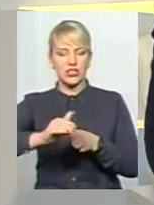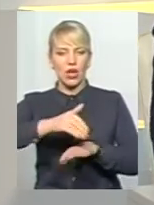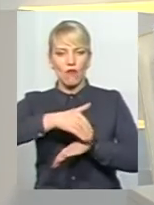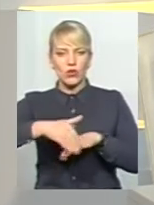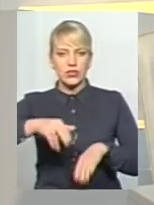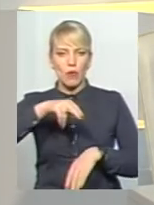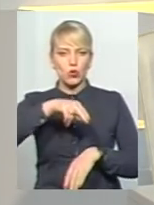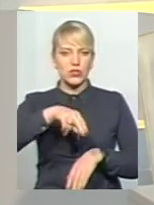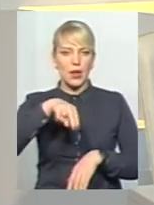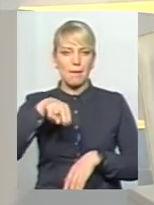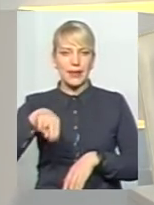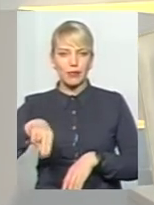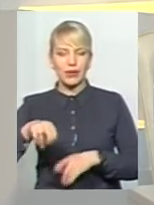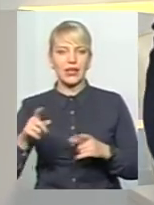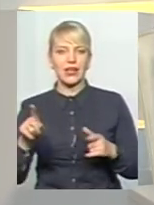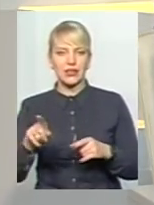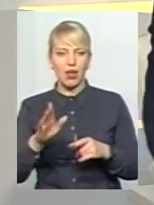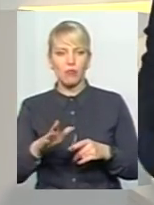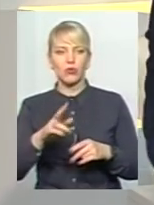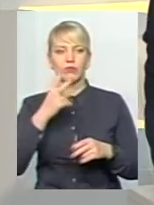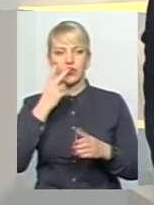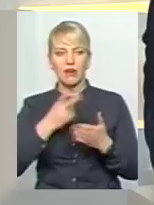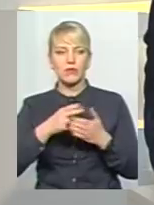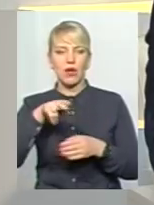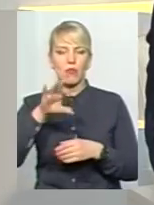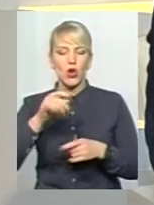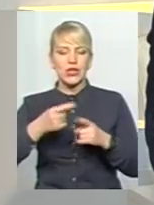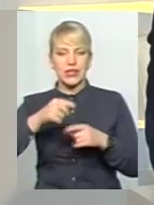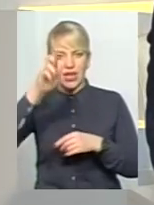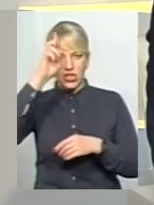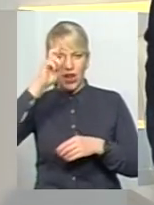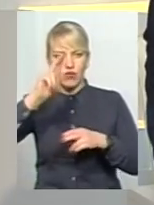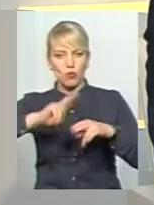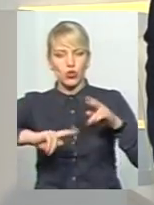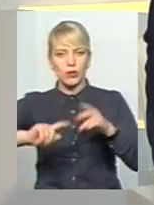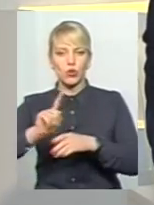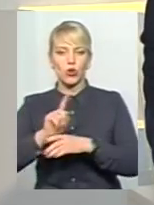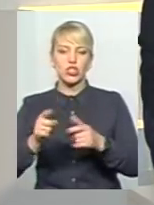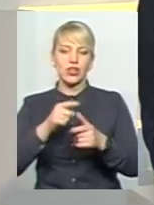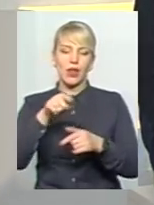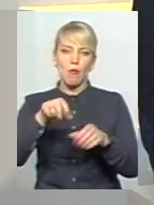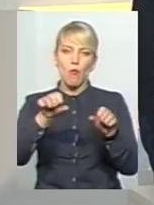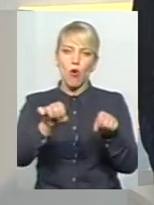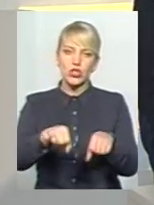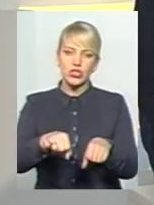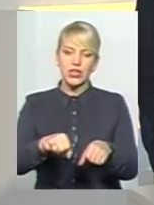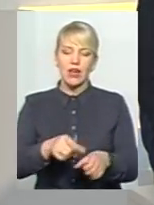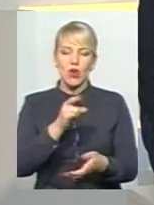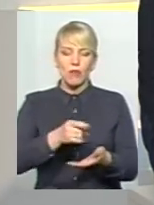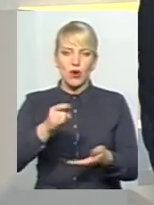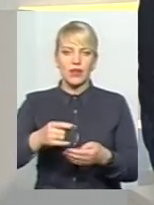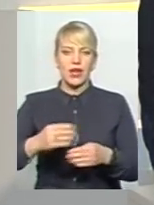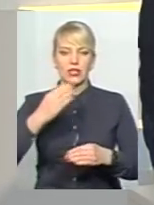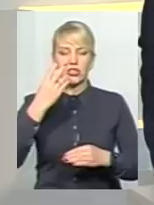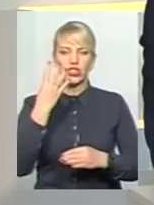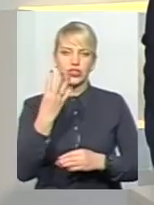де наразі нам роблять візуалізацію і ми дивимося по всіх державно-будівельних нормах, чи там можливо садити паркінг на 4-5